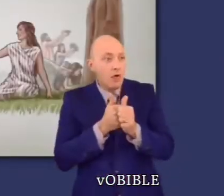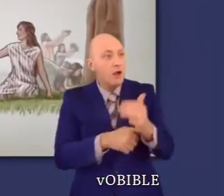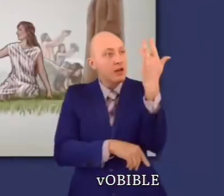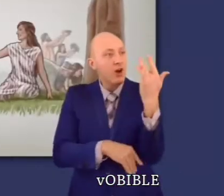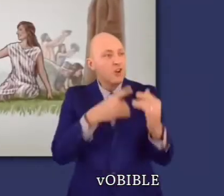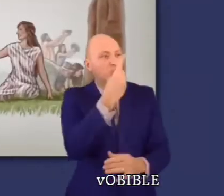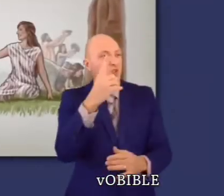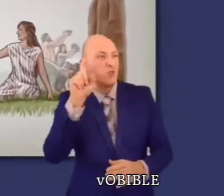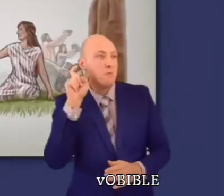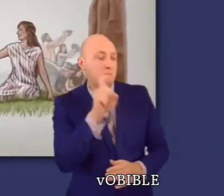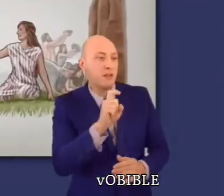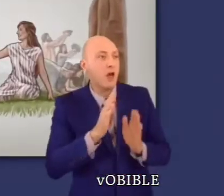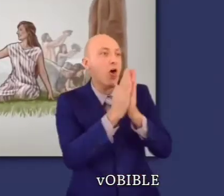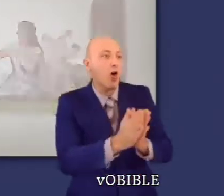'idolâtrie.